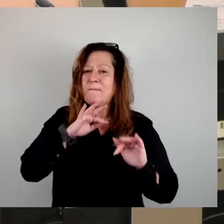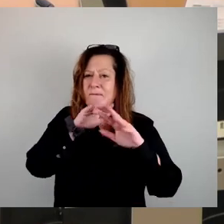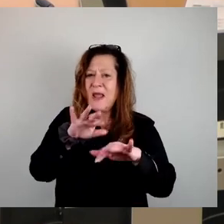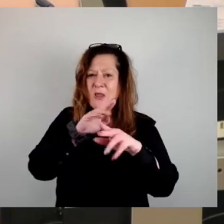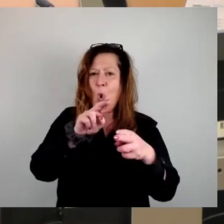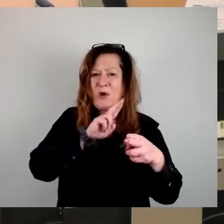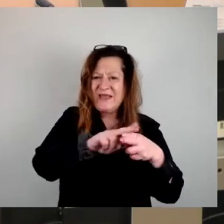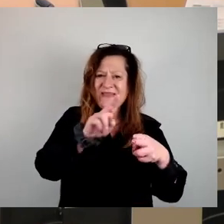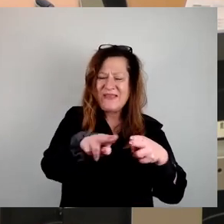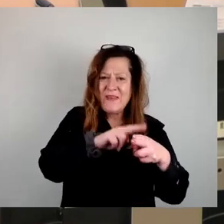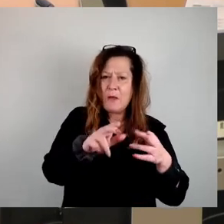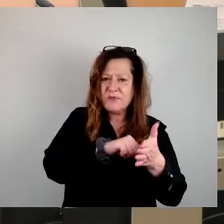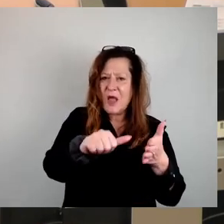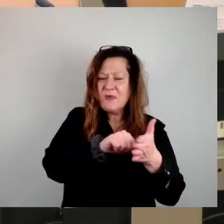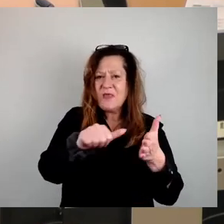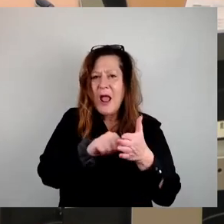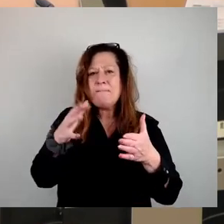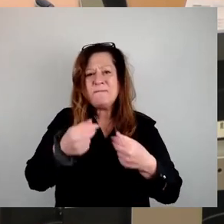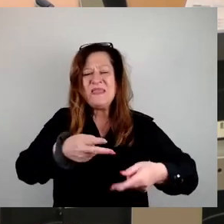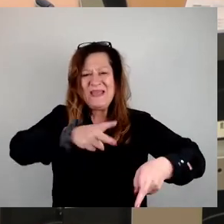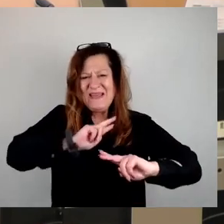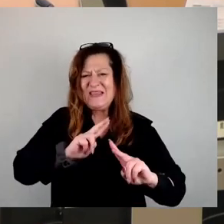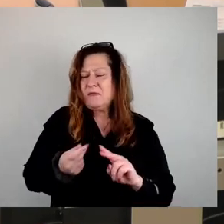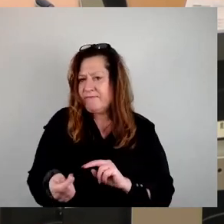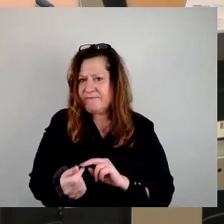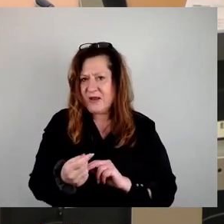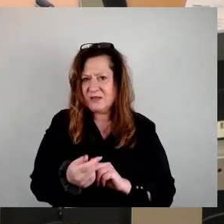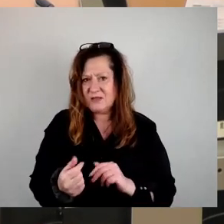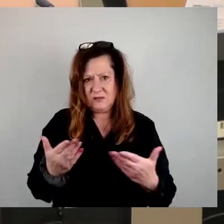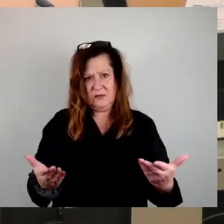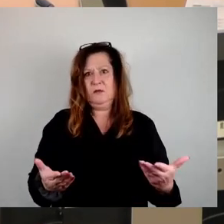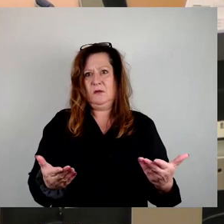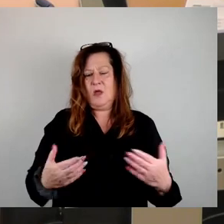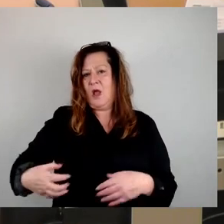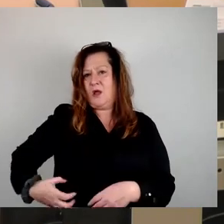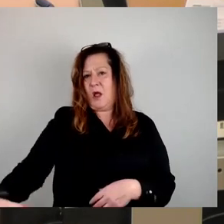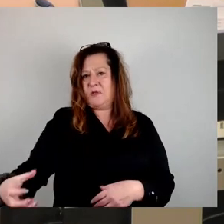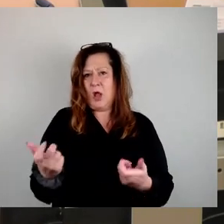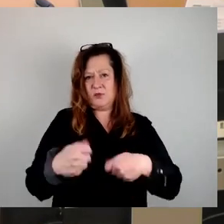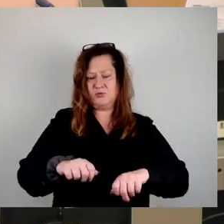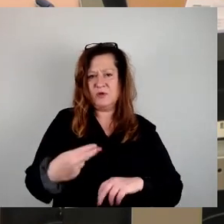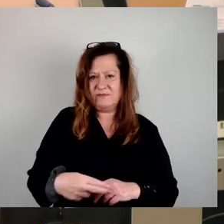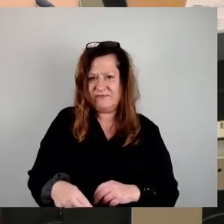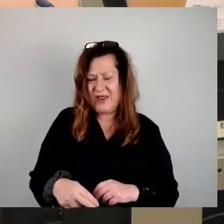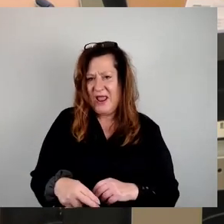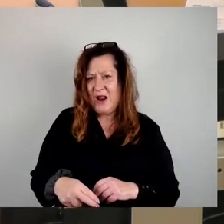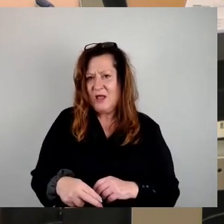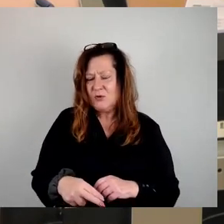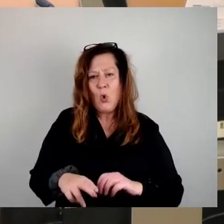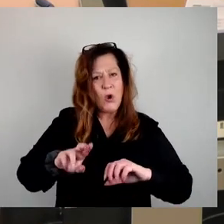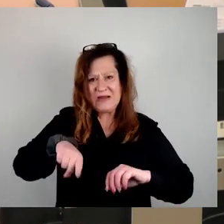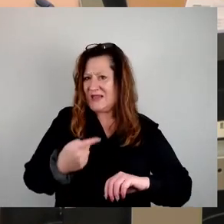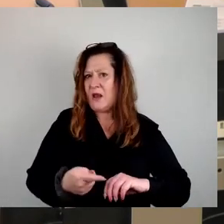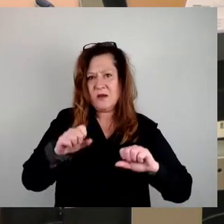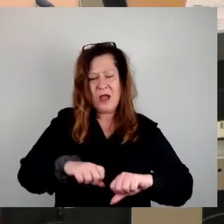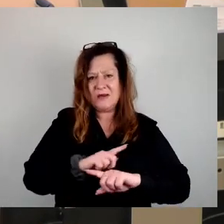und das mit Krediten finanziert, dem fehlt am Ende das Kapital, um neue Wohnungen zu bauen. Das sollte unser Ziel sein in